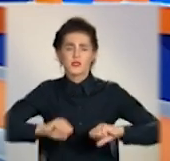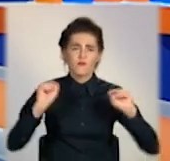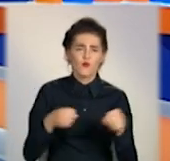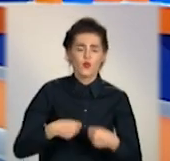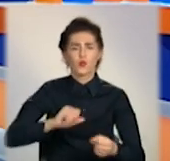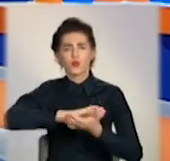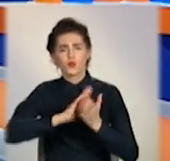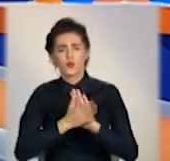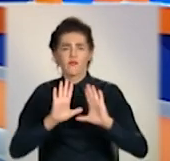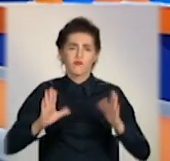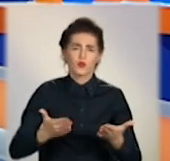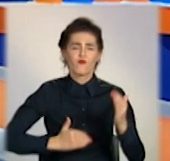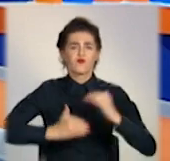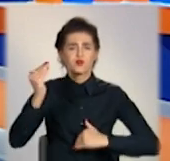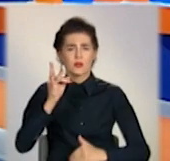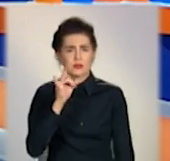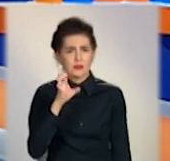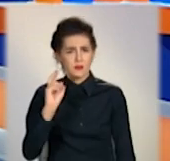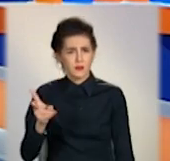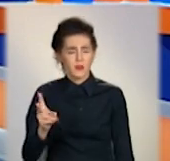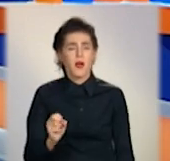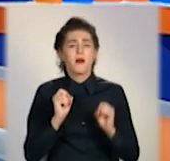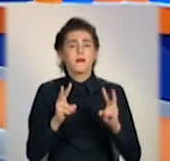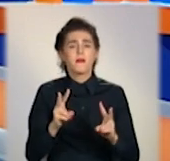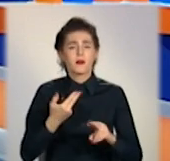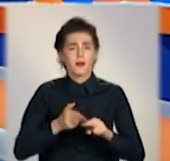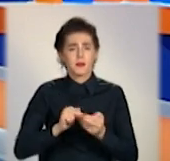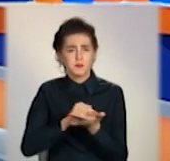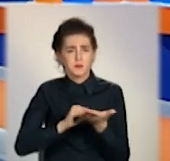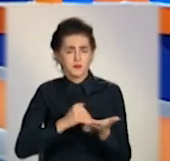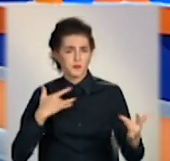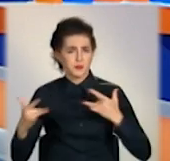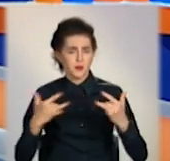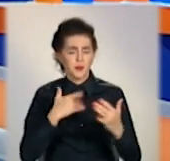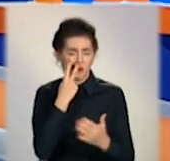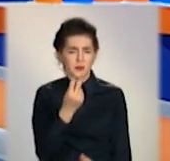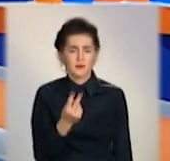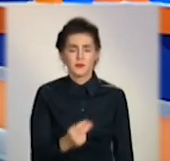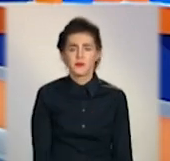умовах підвищеного ризику. Як відбувається тренування, Анна Слюсарова бачила.